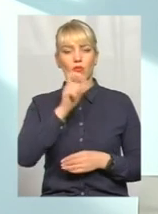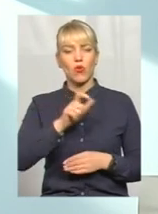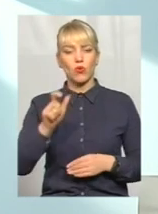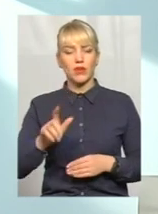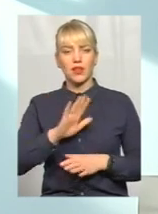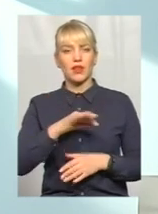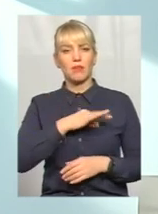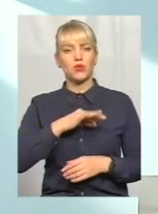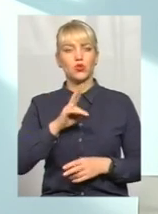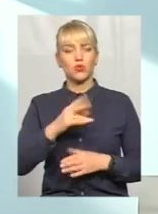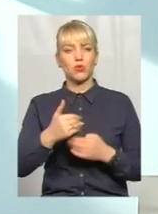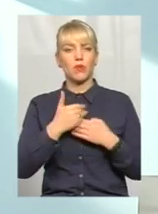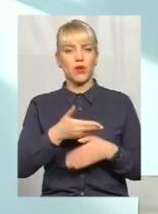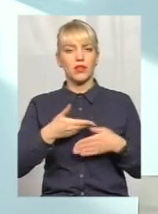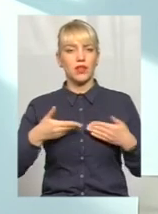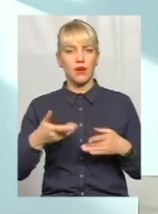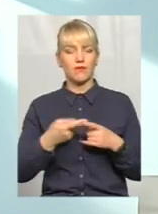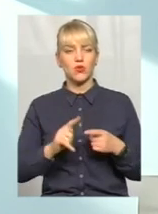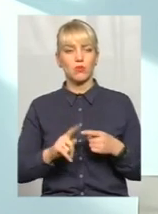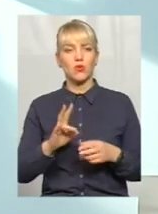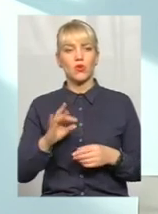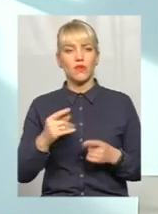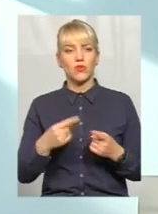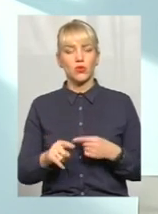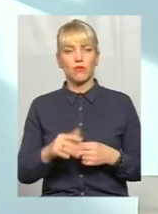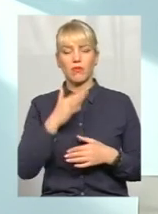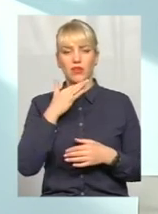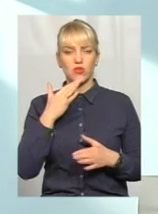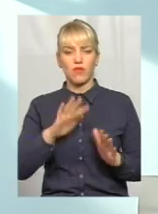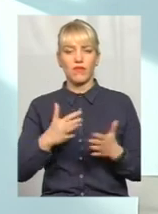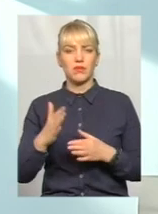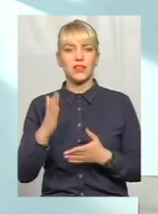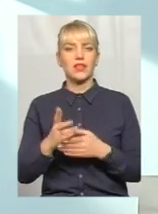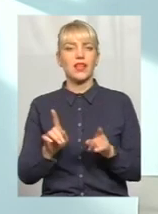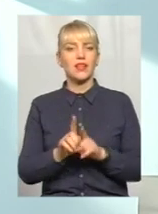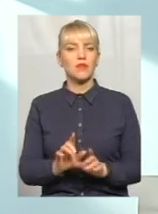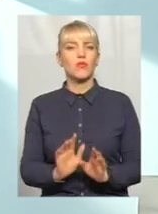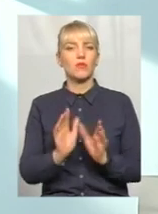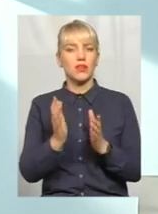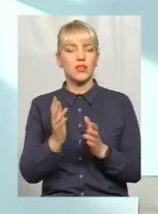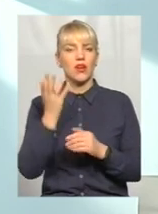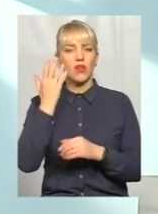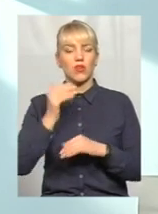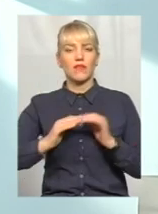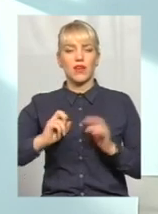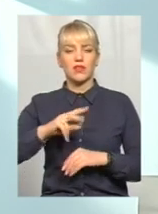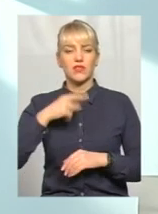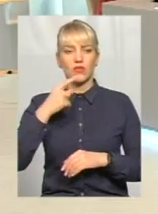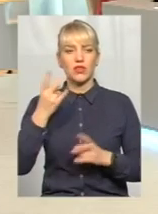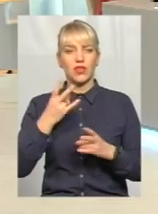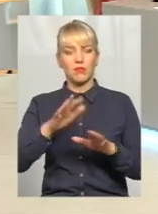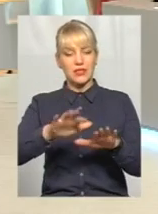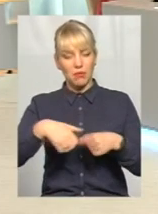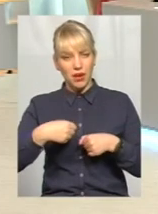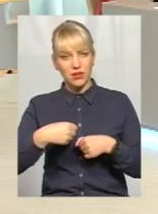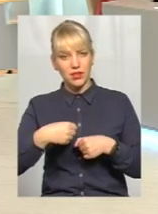небайдужим, які нам допомагають в цьому, але в другому, в багатьох випадках, є такі моменти, коли фахівці кажуть, що треба забрати,